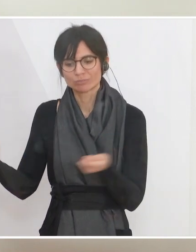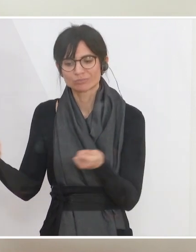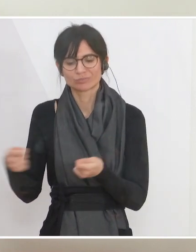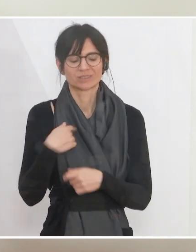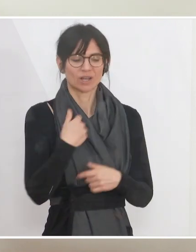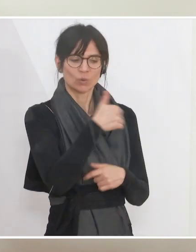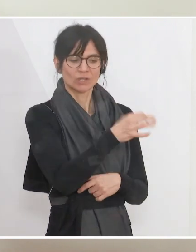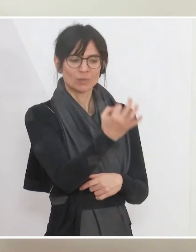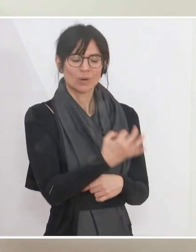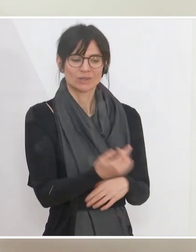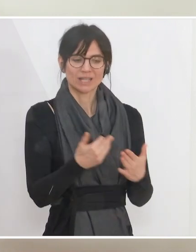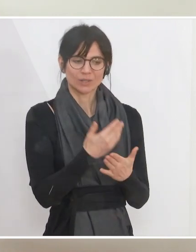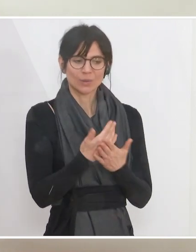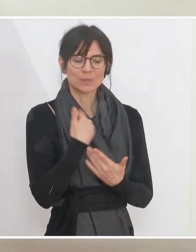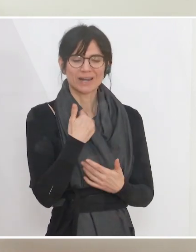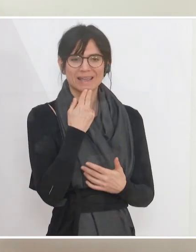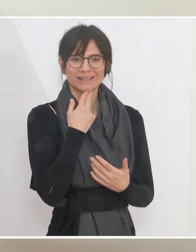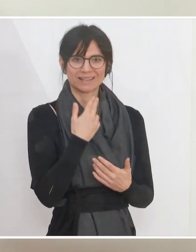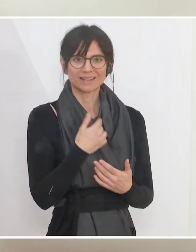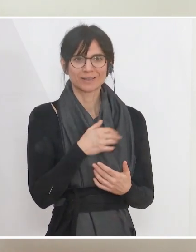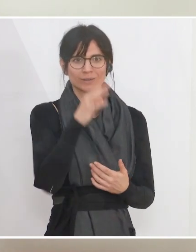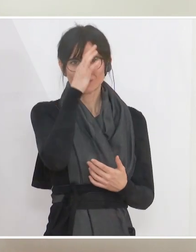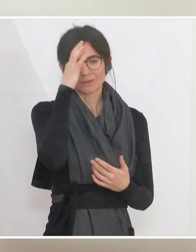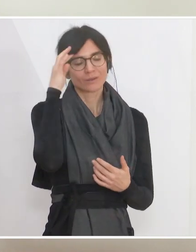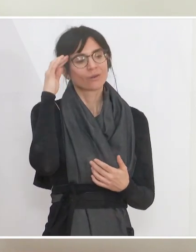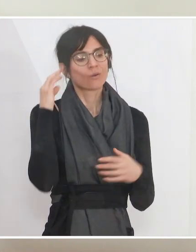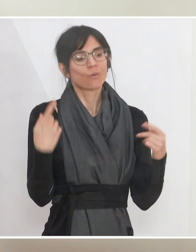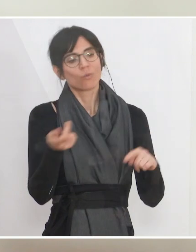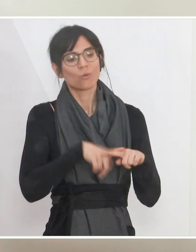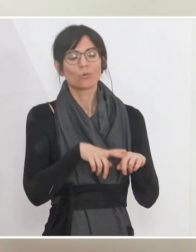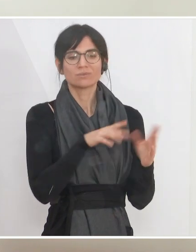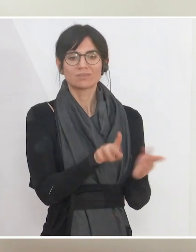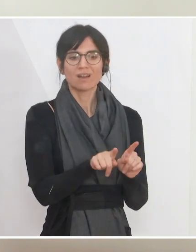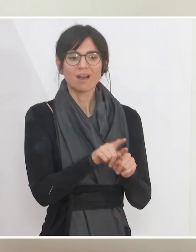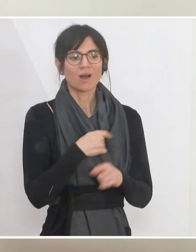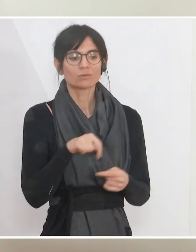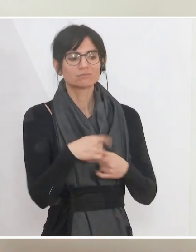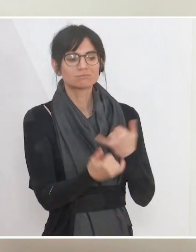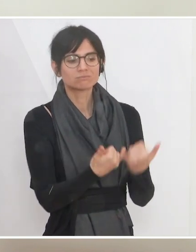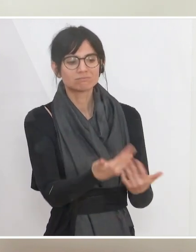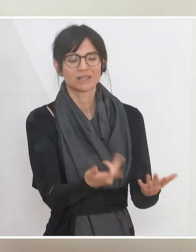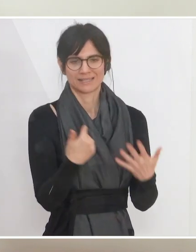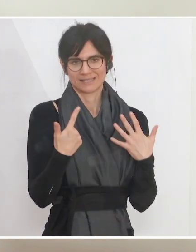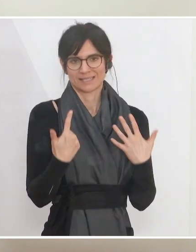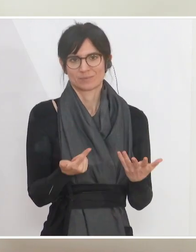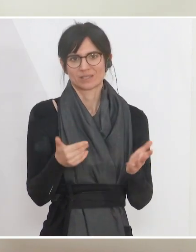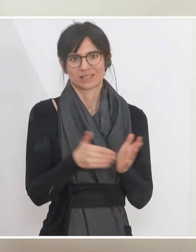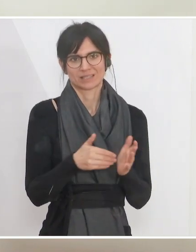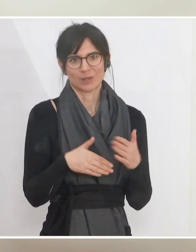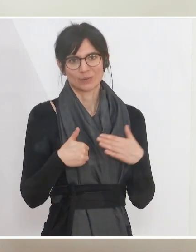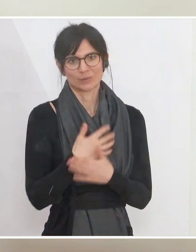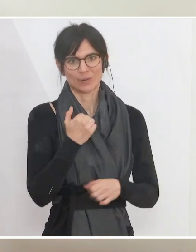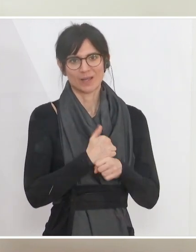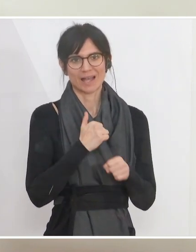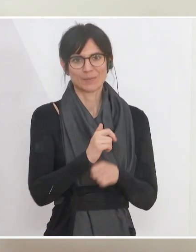100 Prozent erneuerbare Energie und wir schaffen und sichern damit in den kommenden Jahren 70.000 Arbeitsplätze,